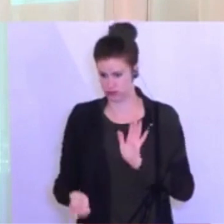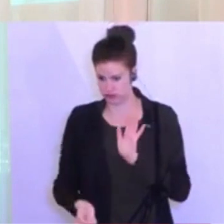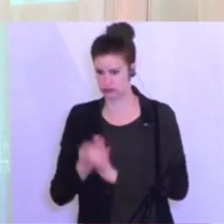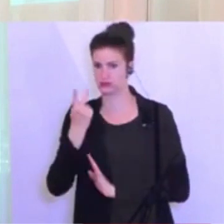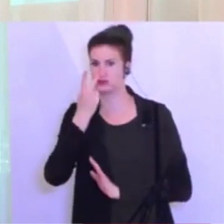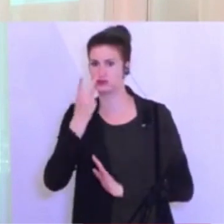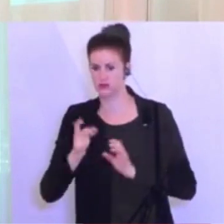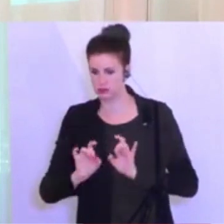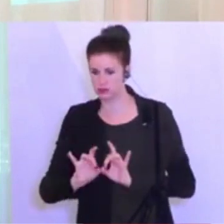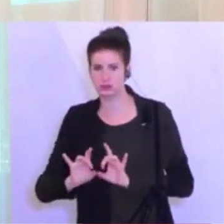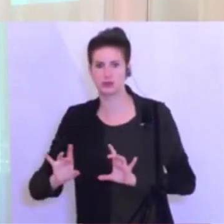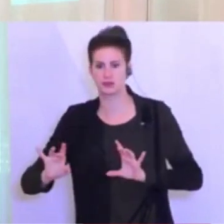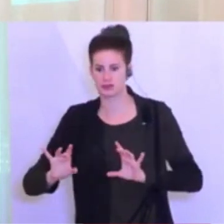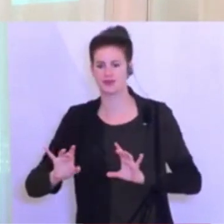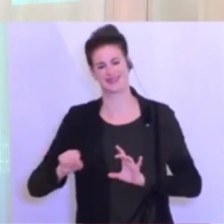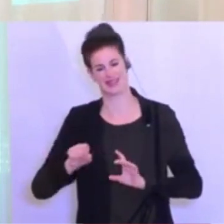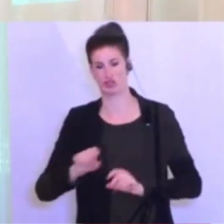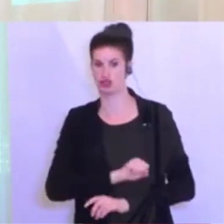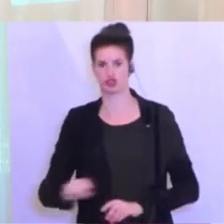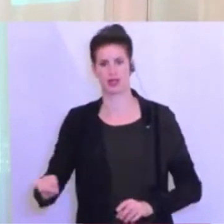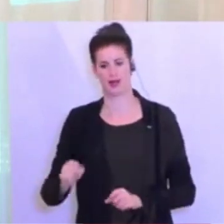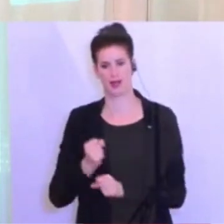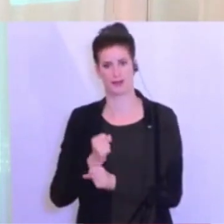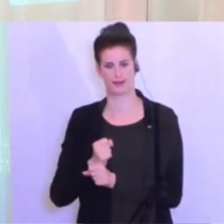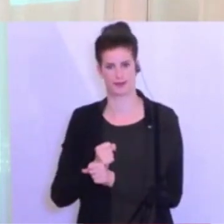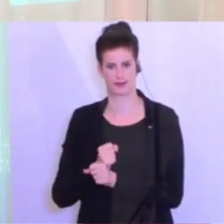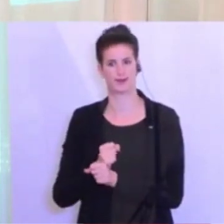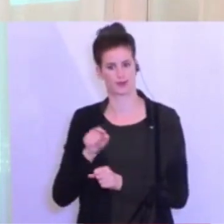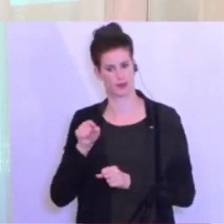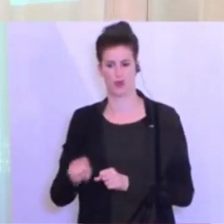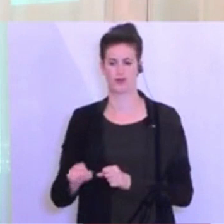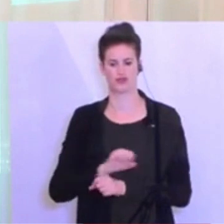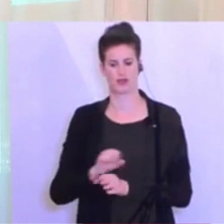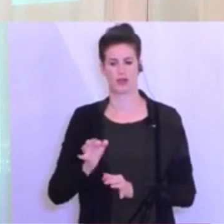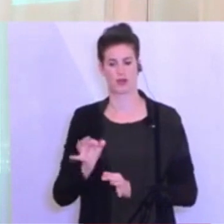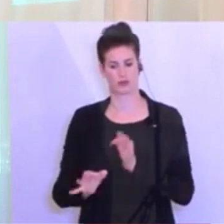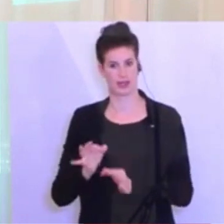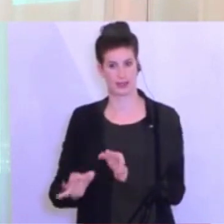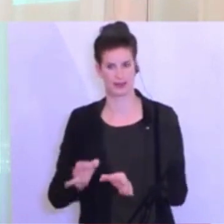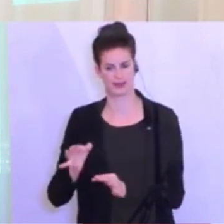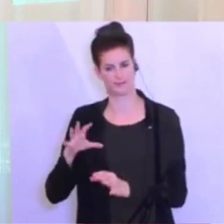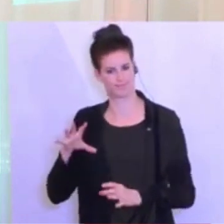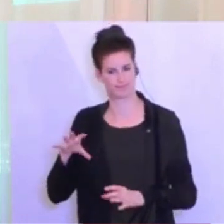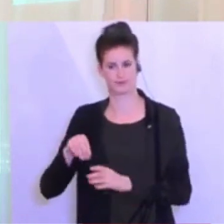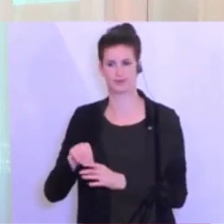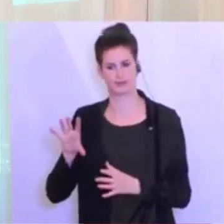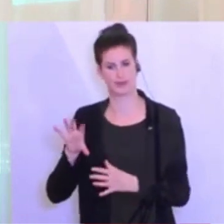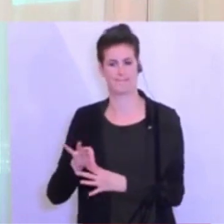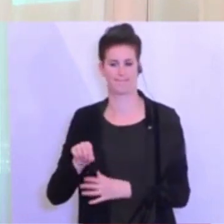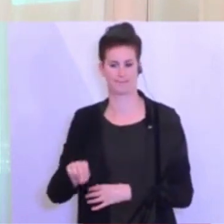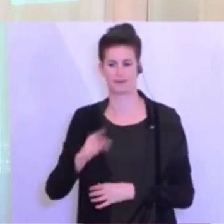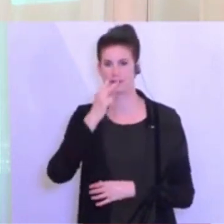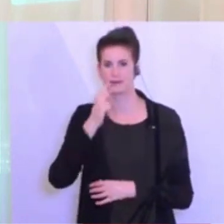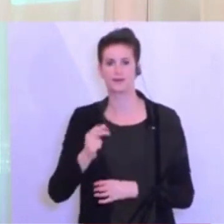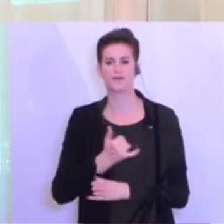Clusters sichtbar werden, sehr schnell und sehr konsequent unsere Strategie des Containment 2.0 umsetzen, bis hin